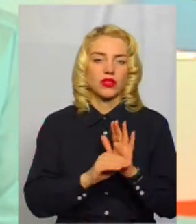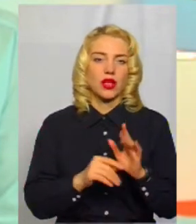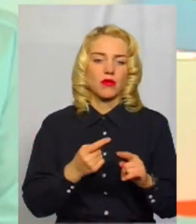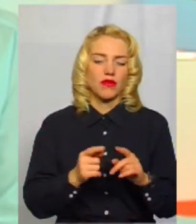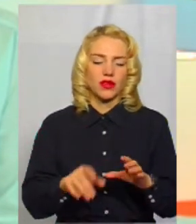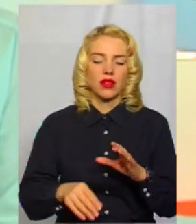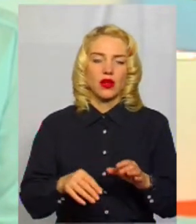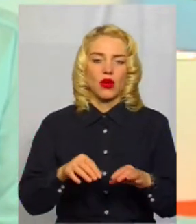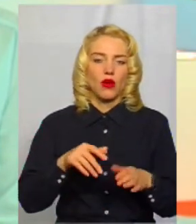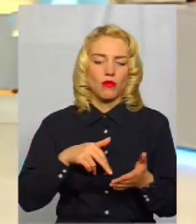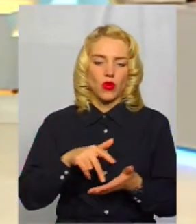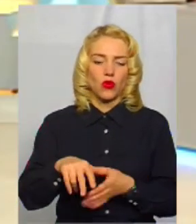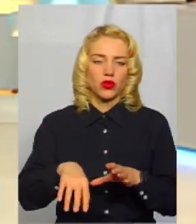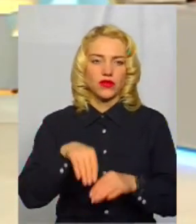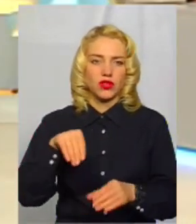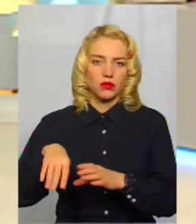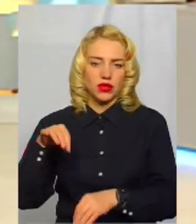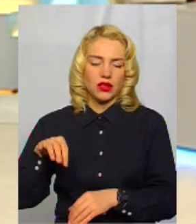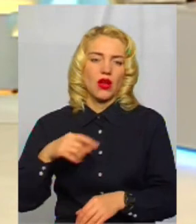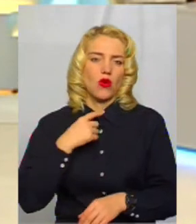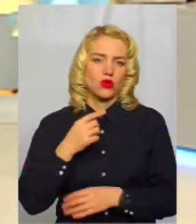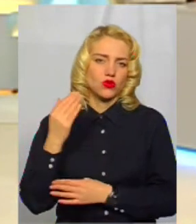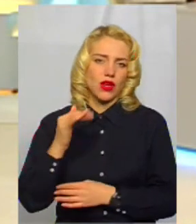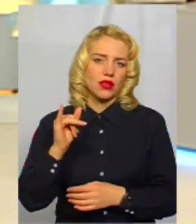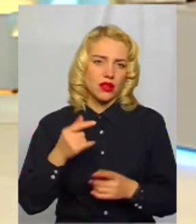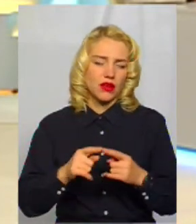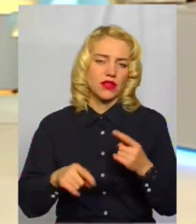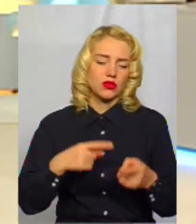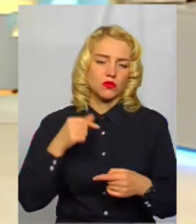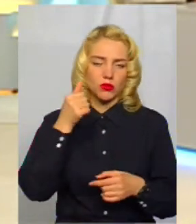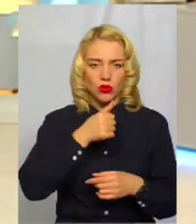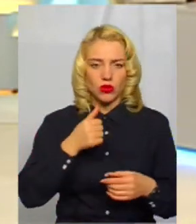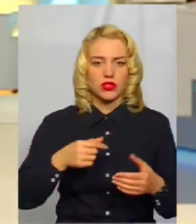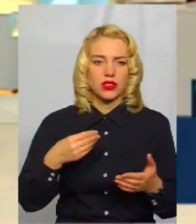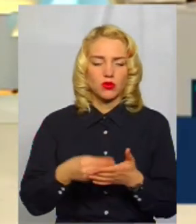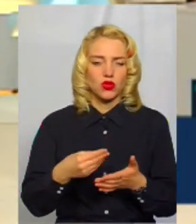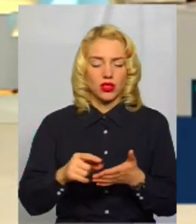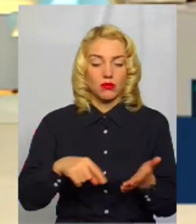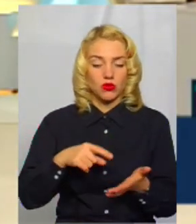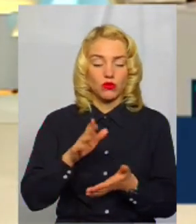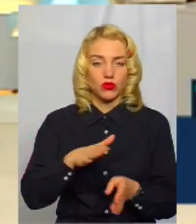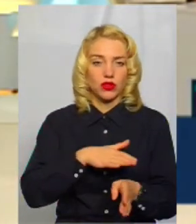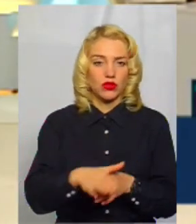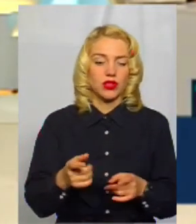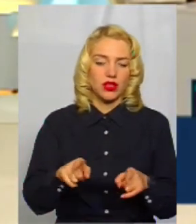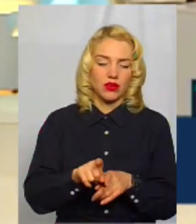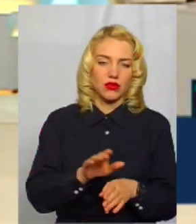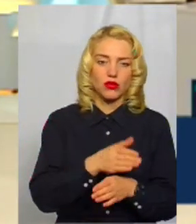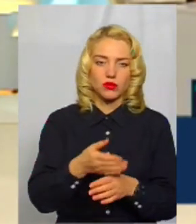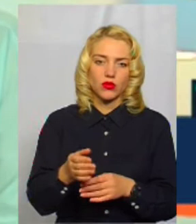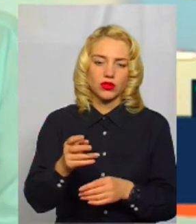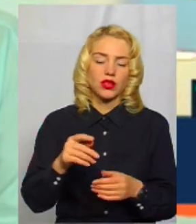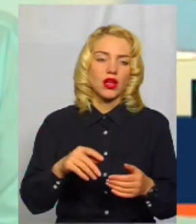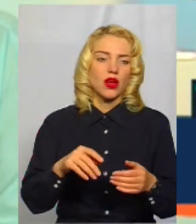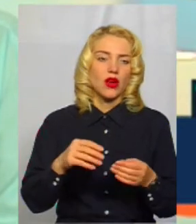проходить відбір, проходить голосування, і у наступному році за кошти міського бюджету цей проєкт буде реалізований. Тобто, такий розподіл коштів міського